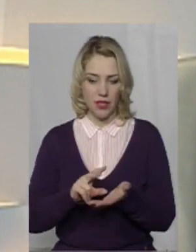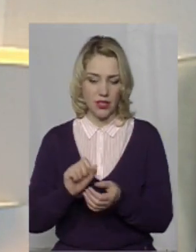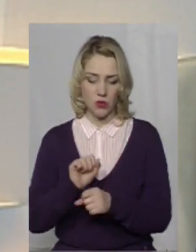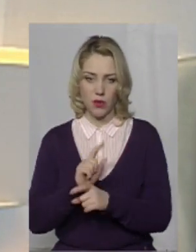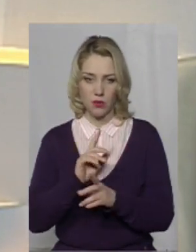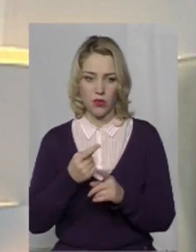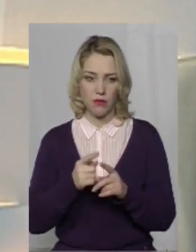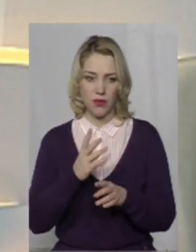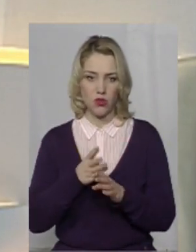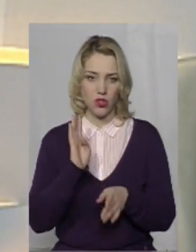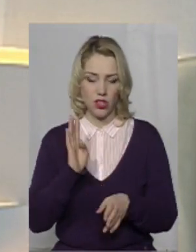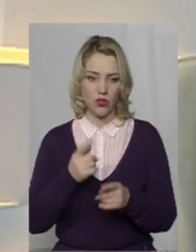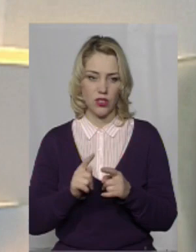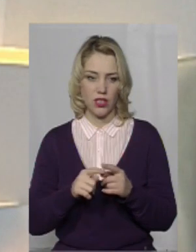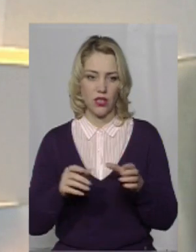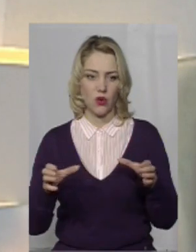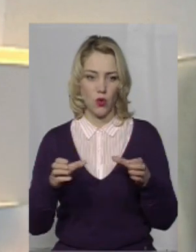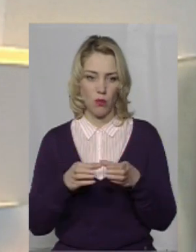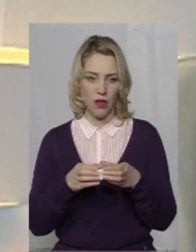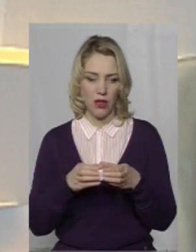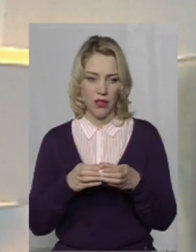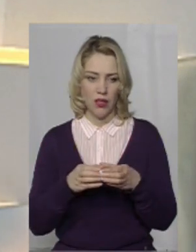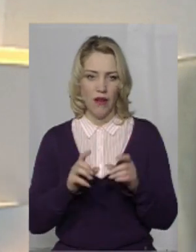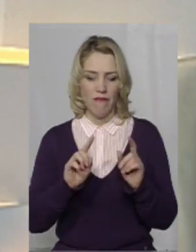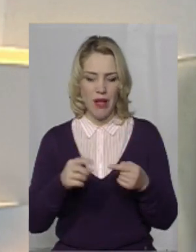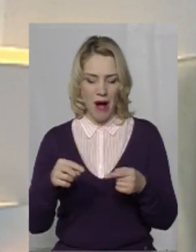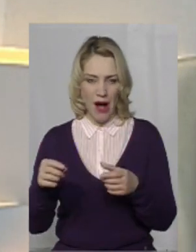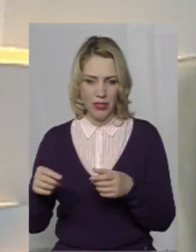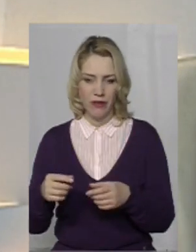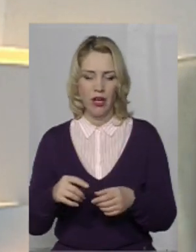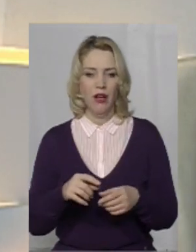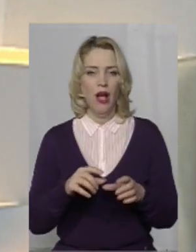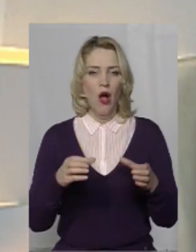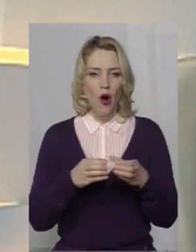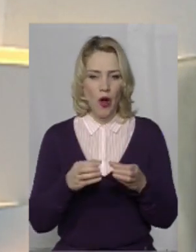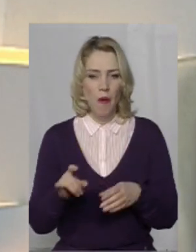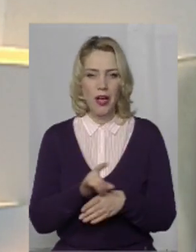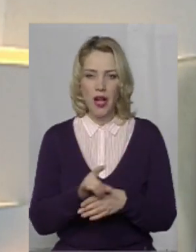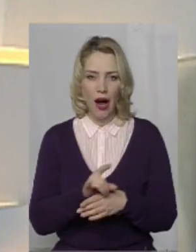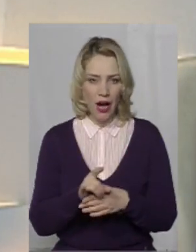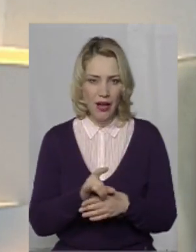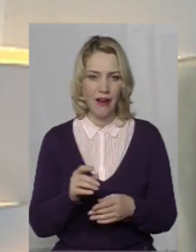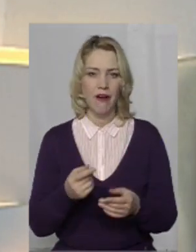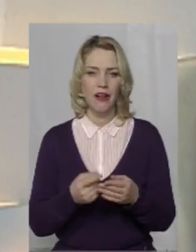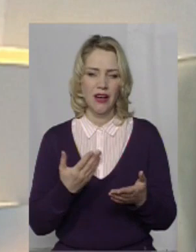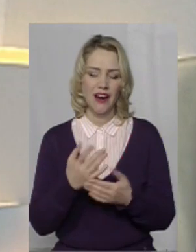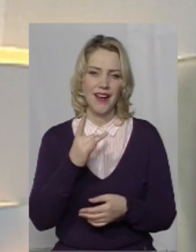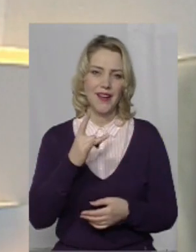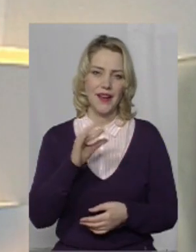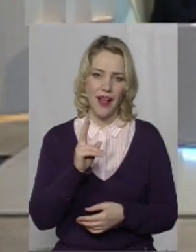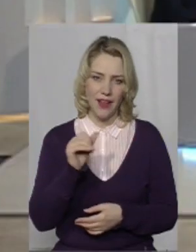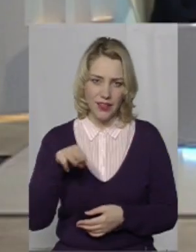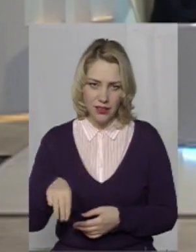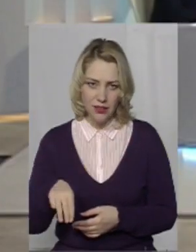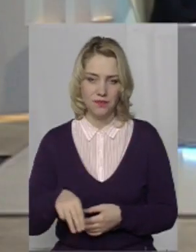не буду, це в першу чергу групи вимагачів, групи шахраїв, по-старому рикетерів,